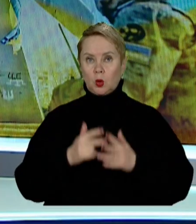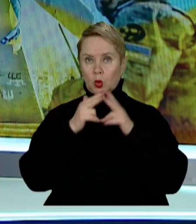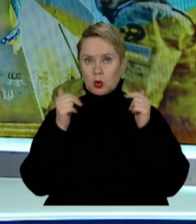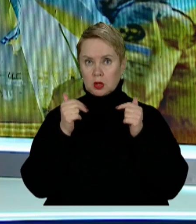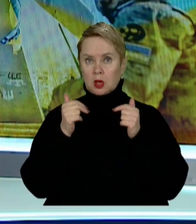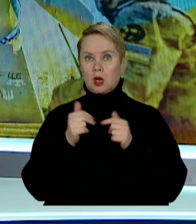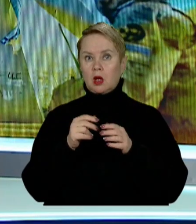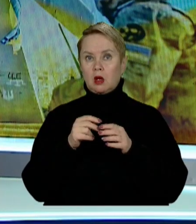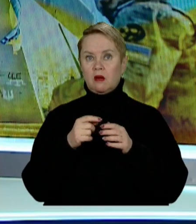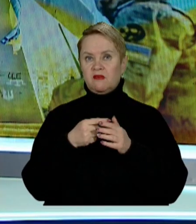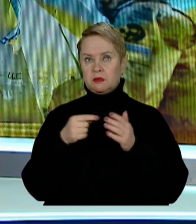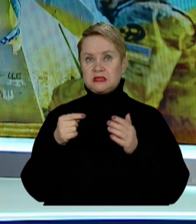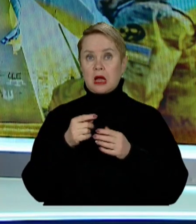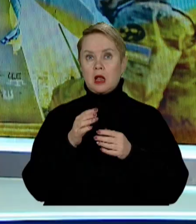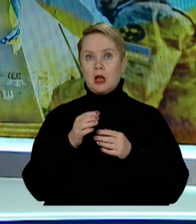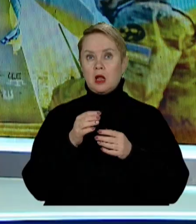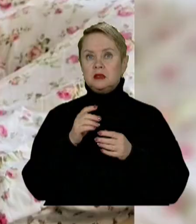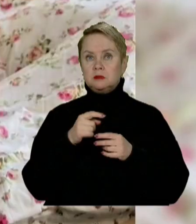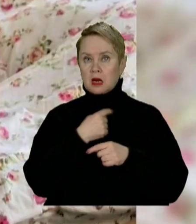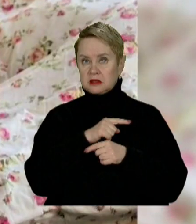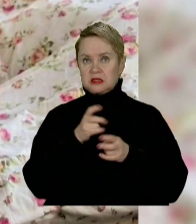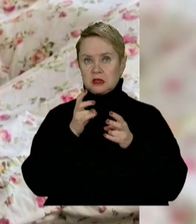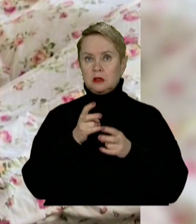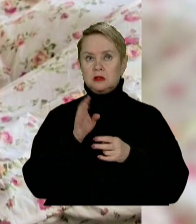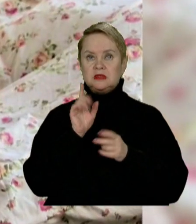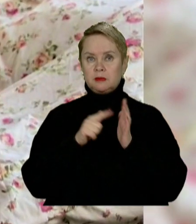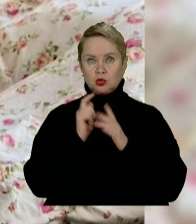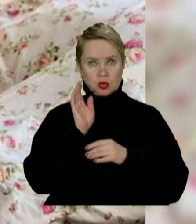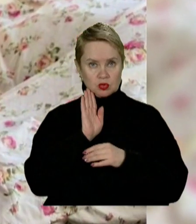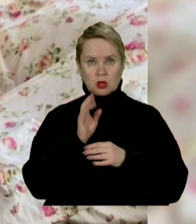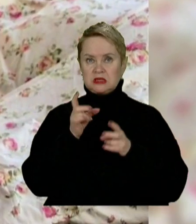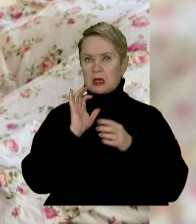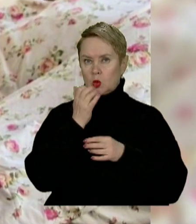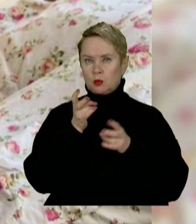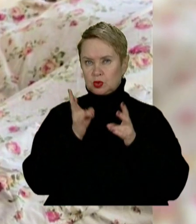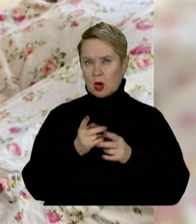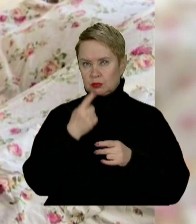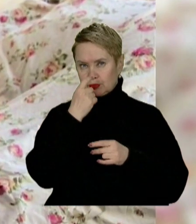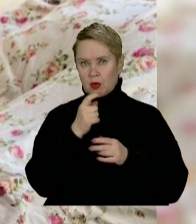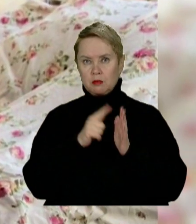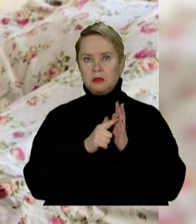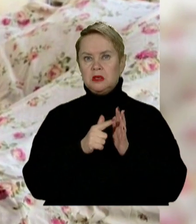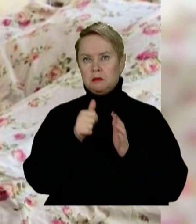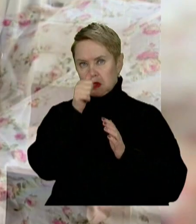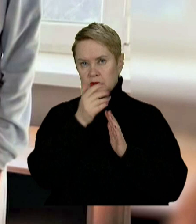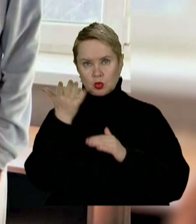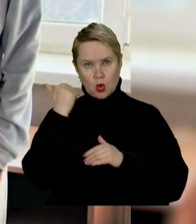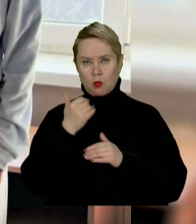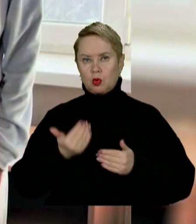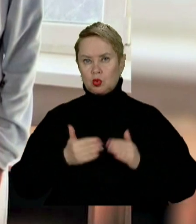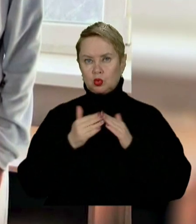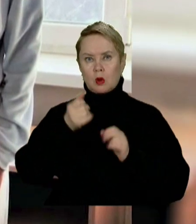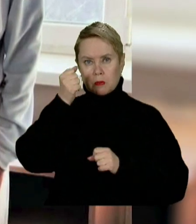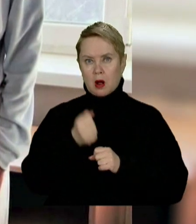Дніпрі виписали семирічну дівчинку, яка серйозно постраждала від влучання ракети в будинок. Нагадаємо, місяць окупанти вдарили по